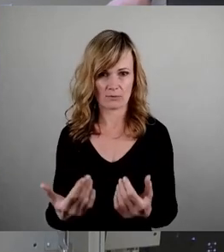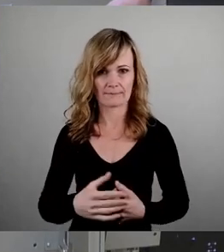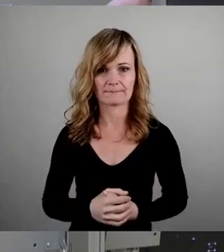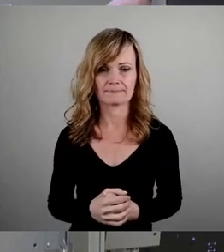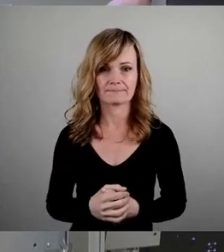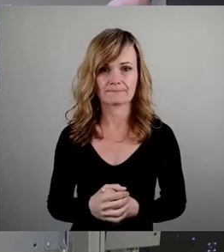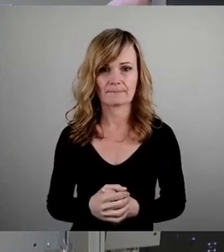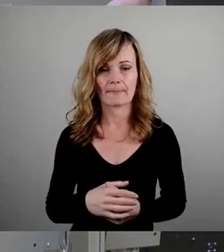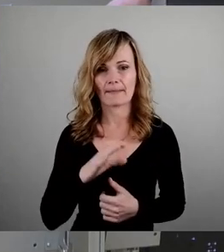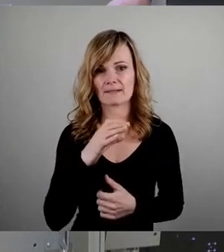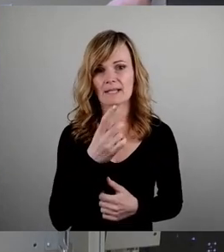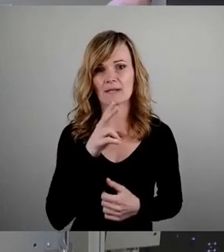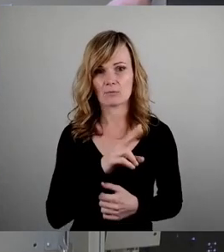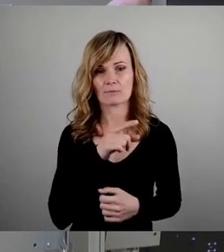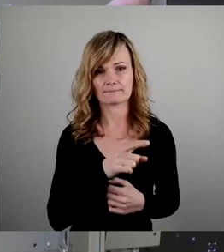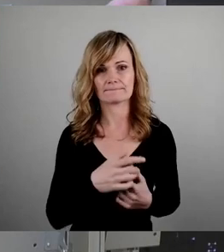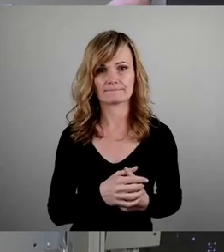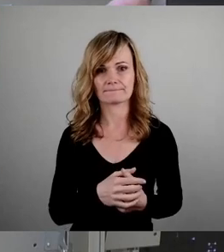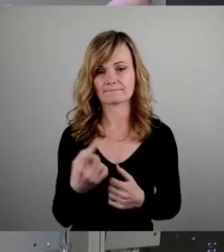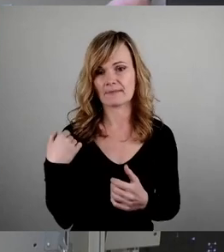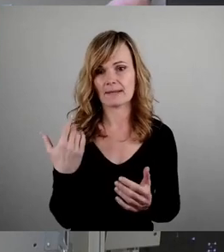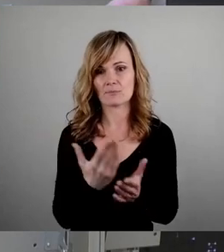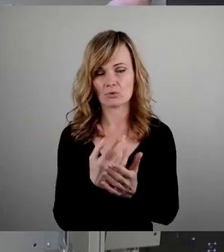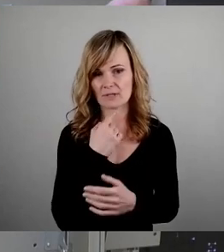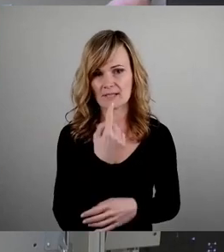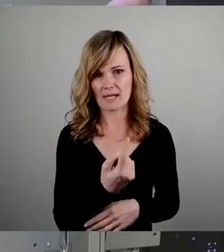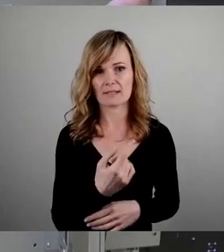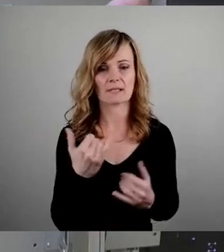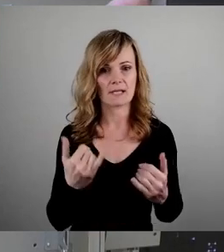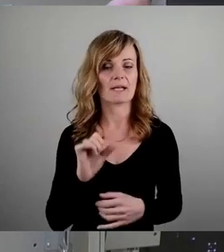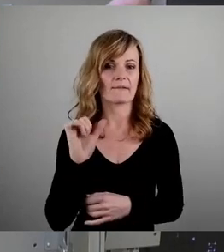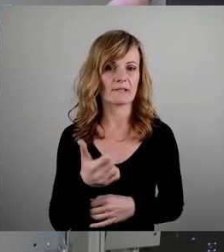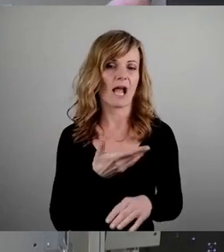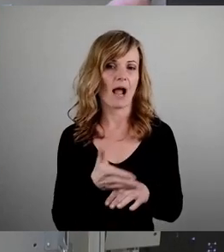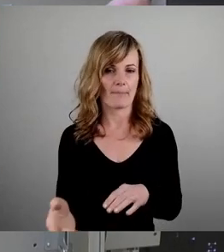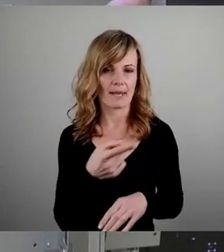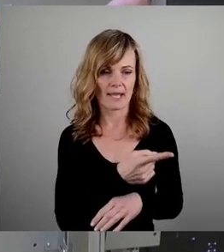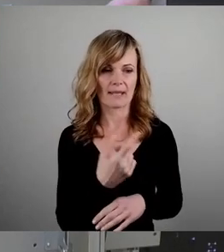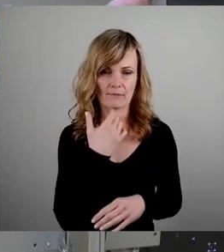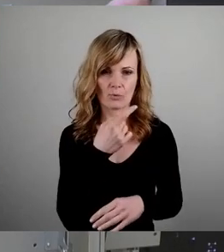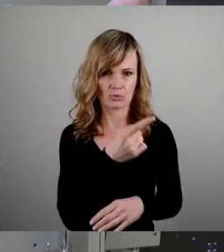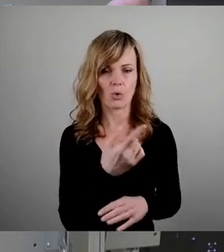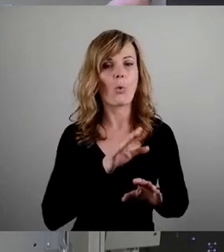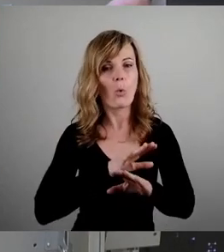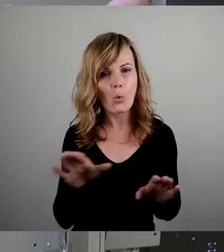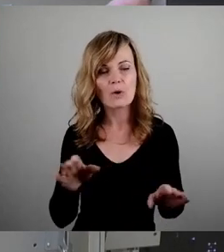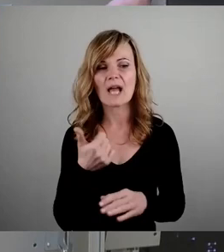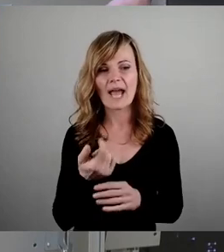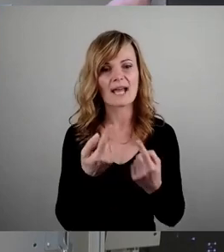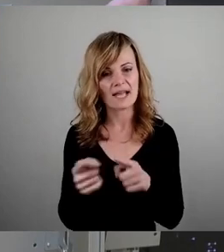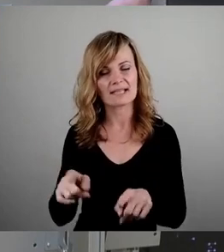Zur CDU. Sie haben es jetzt ja gerade angekündigt, dass Sie auch hier wieder ablehnen werden, ohne eine alternative